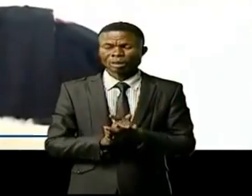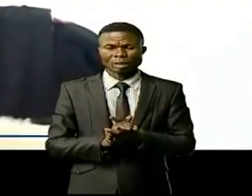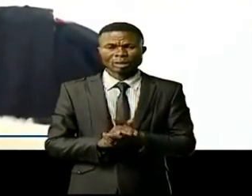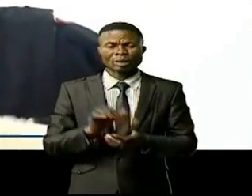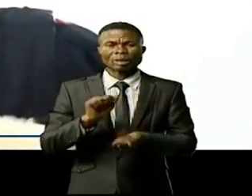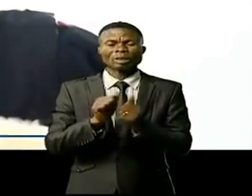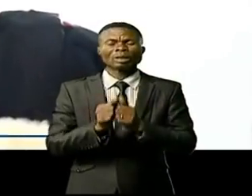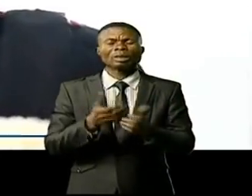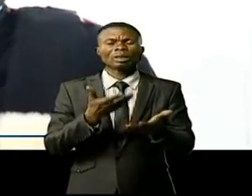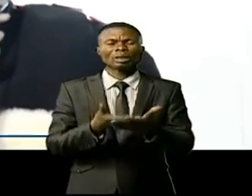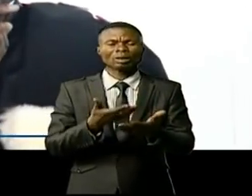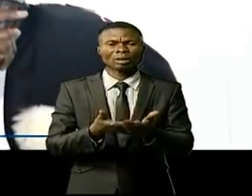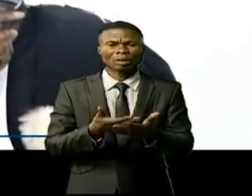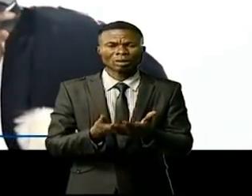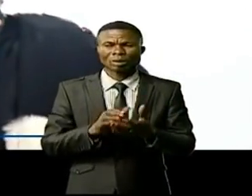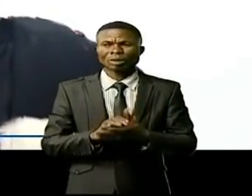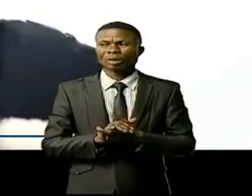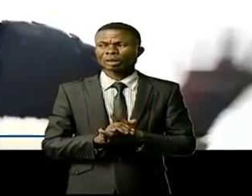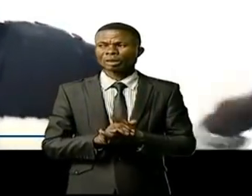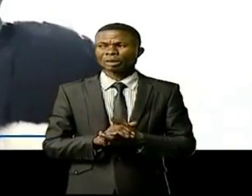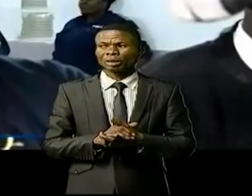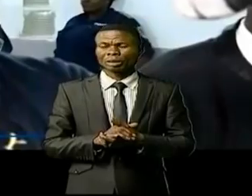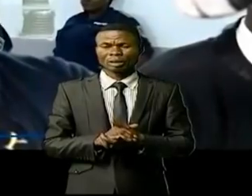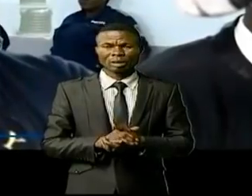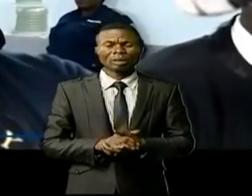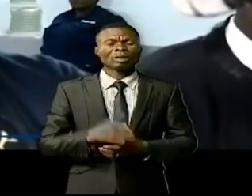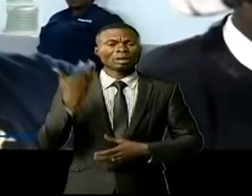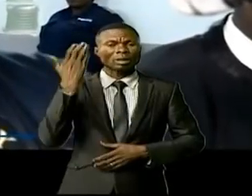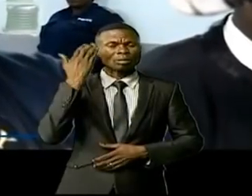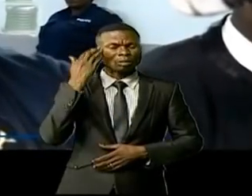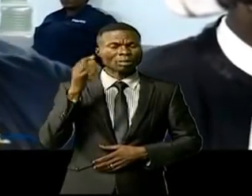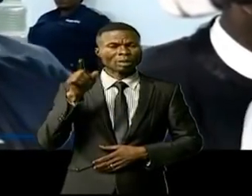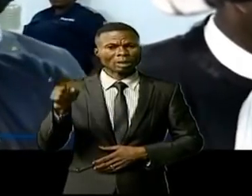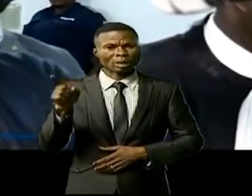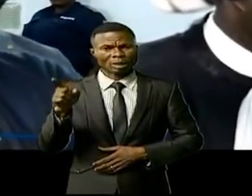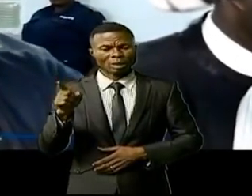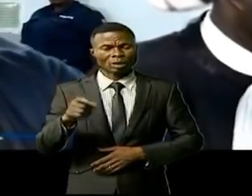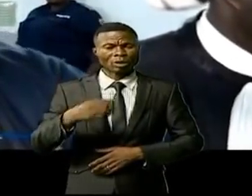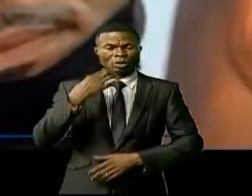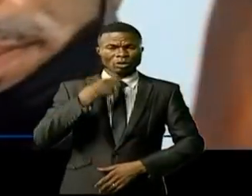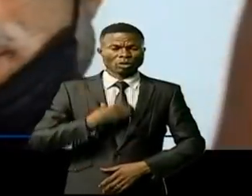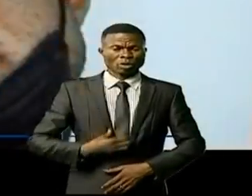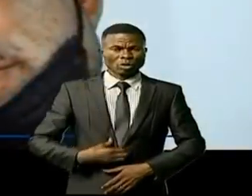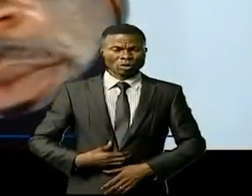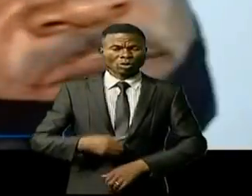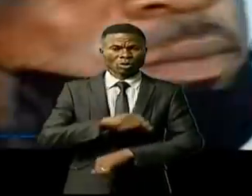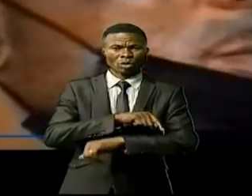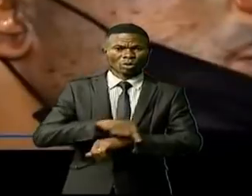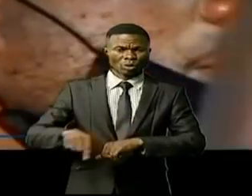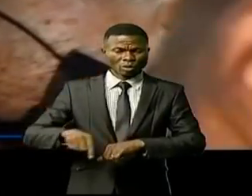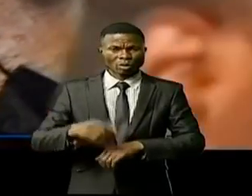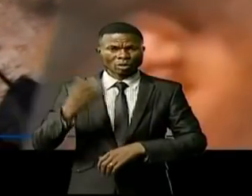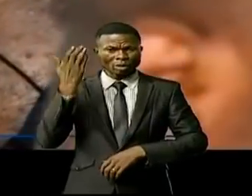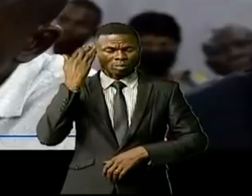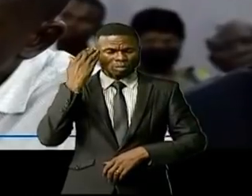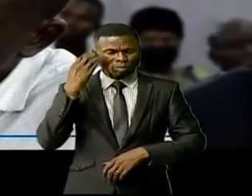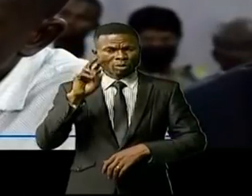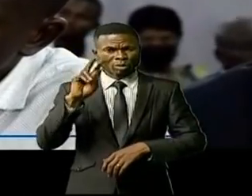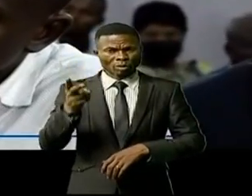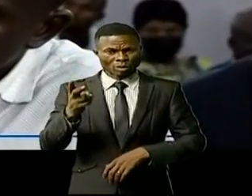ministère public contre 4 preuves venues. Chibola Mouloumbaye, magistrat du siège, Bosende Bakasende,